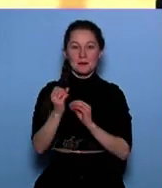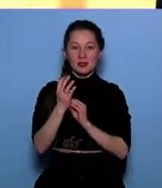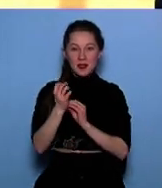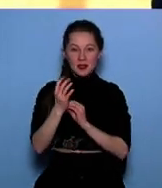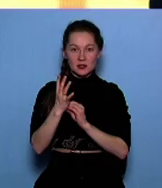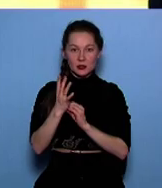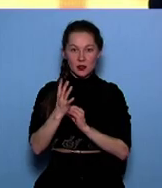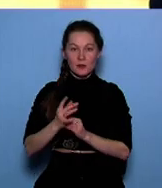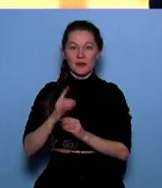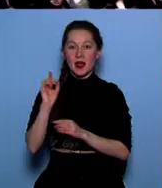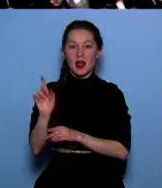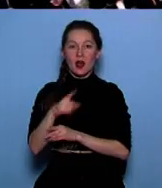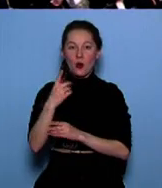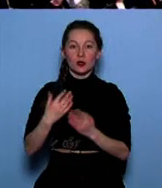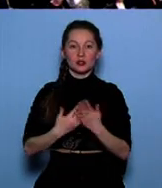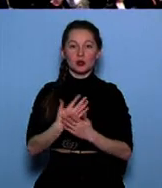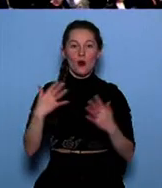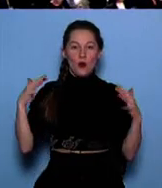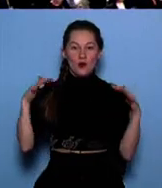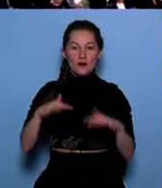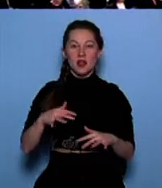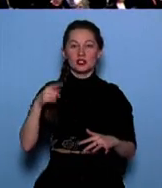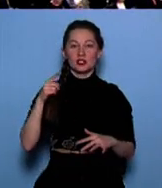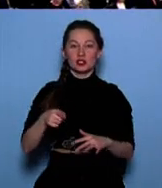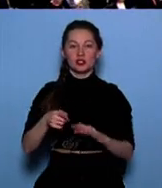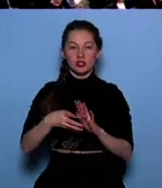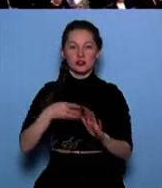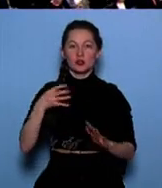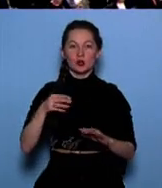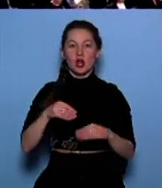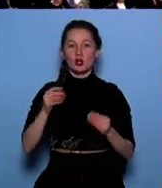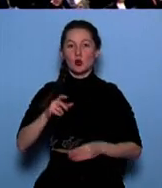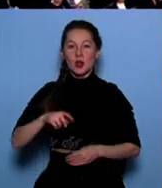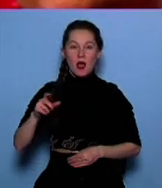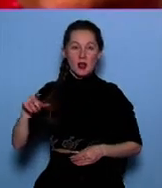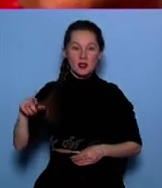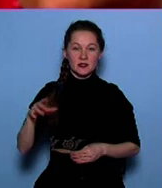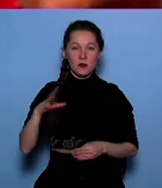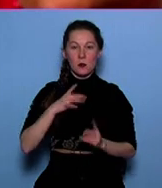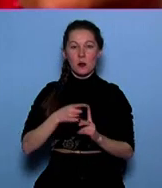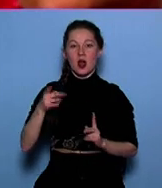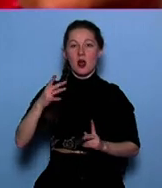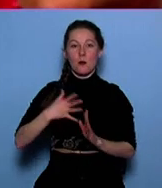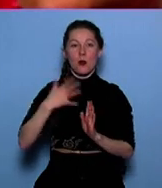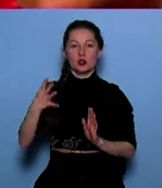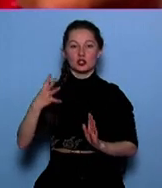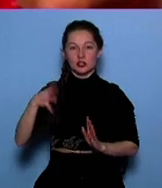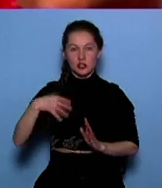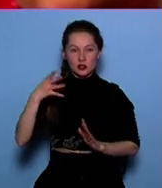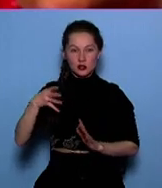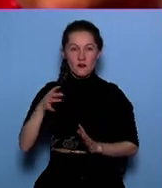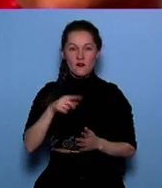Снова рекордное количество участников, почти 1900 журналистов. Длилась она более четырех часов. Один из вопросов касался